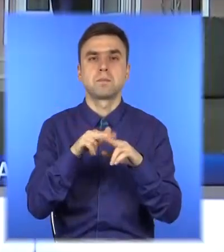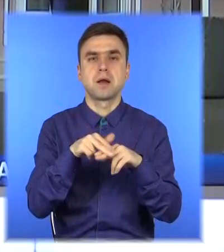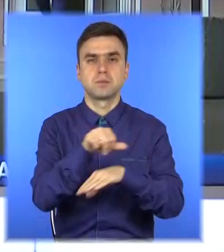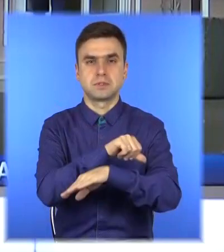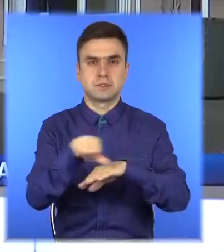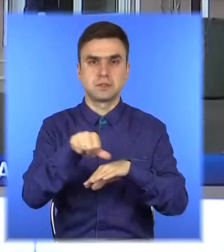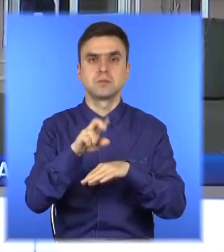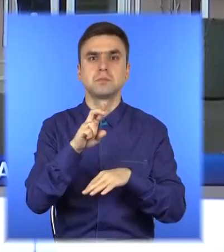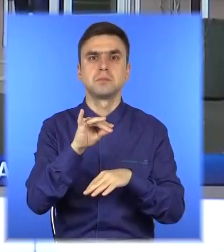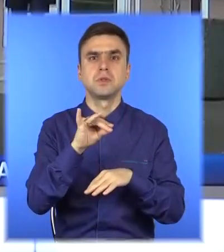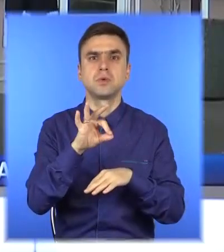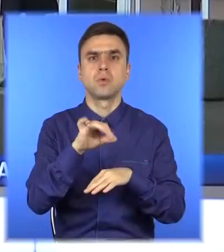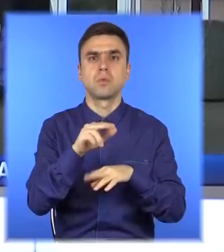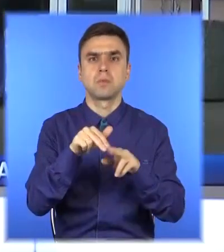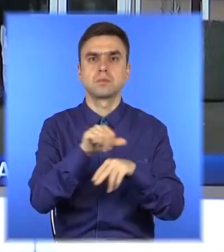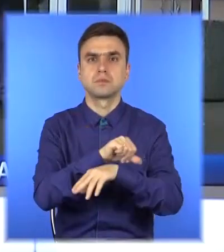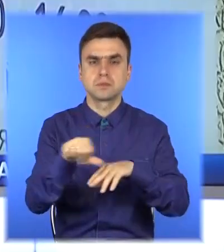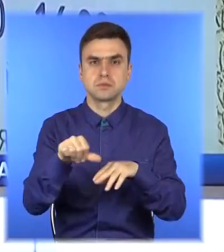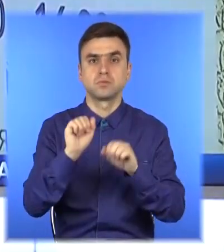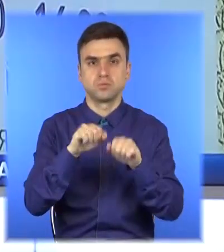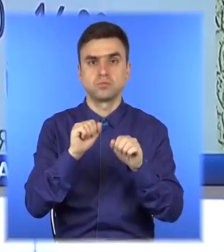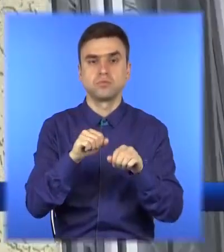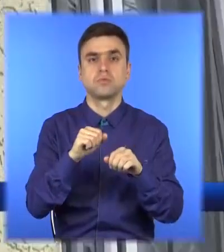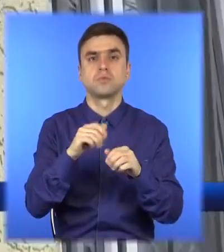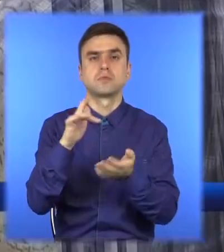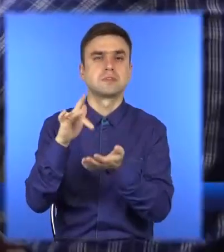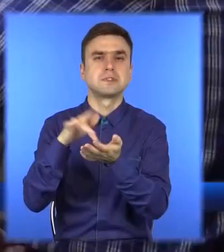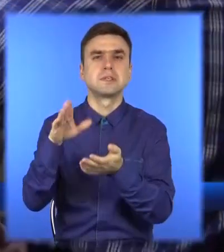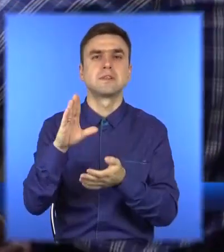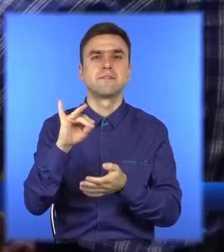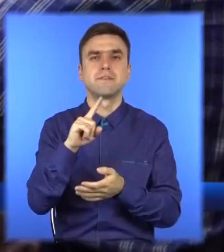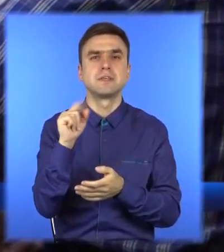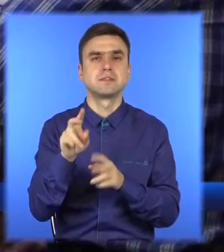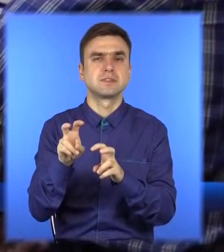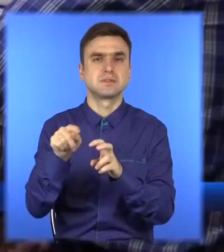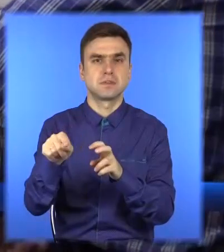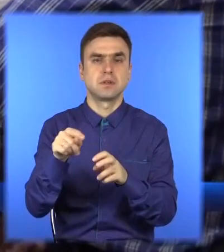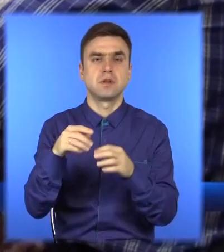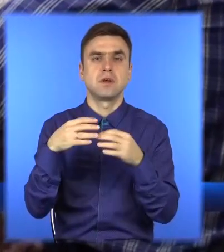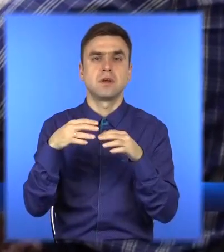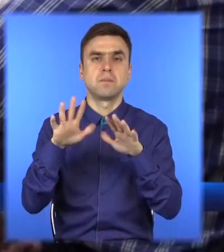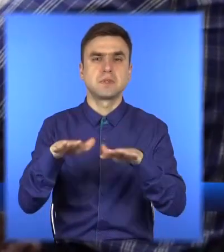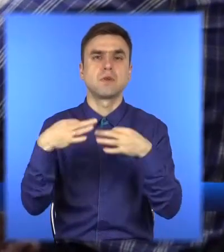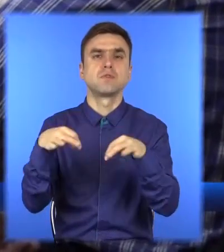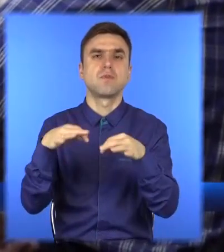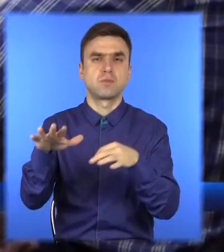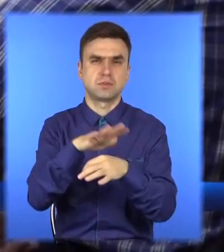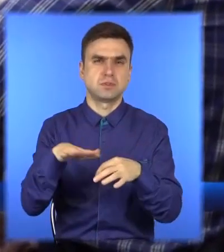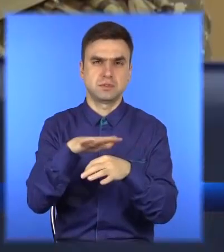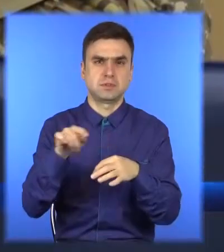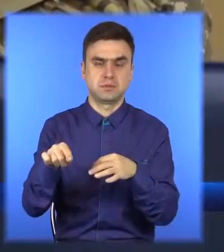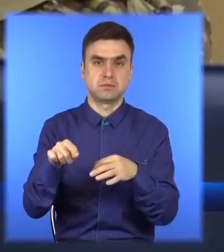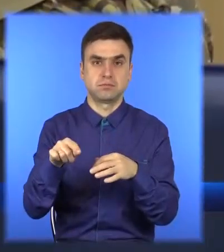Центральному міському районі в Центрі адміністративних послуг ВІЗа. Для цього у відділення завезли все необхідне технологічне обладнання.